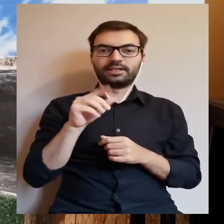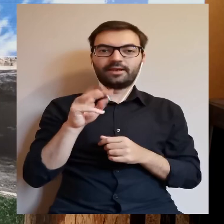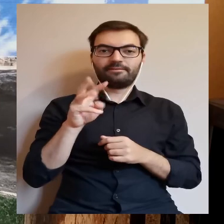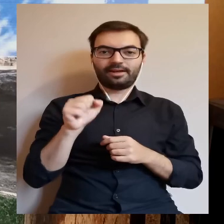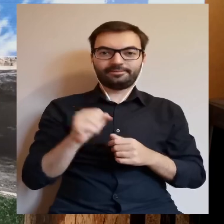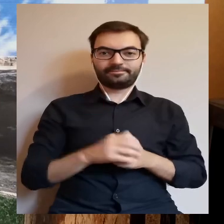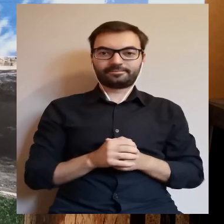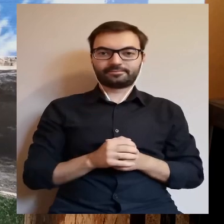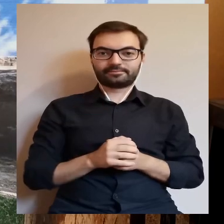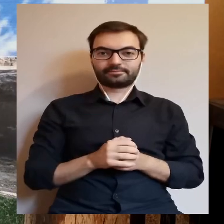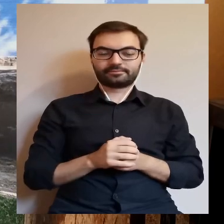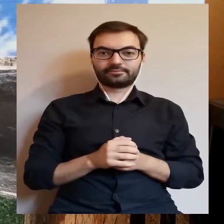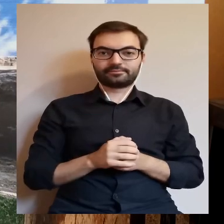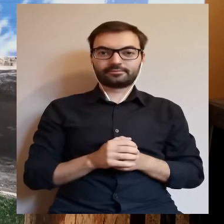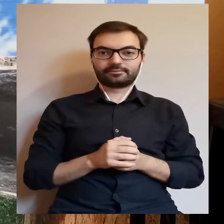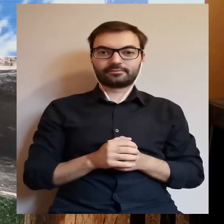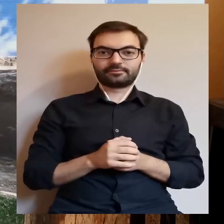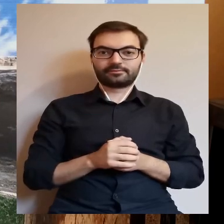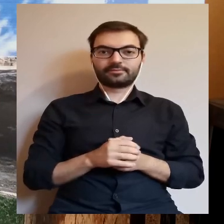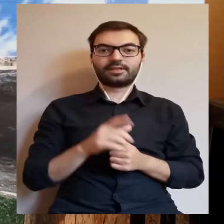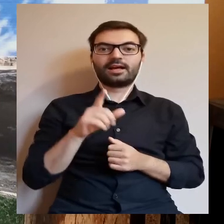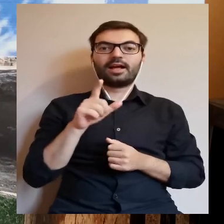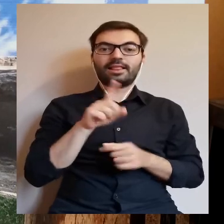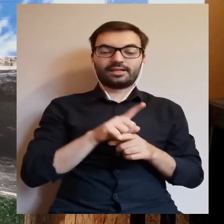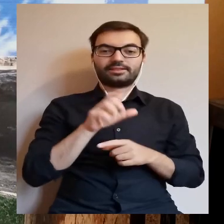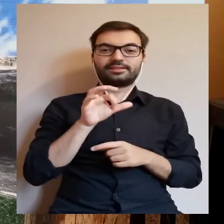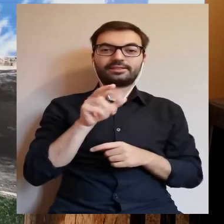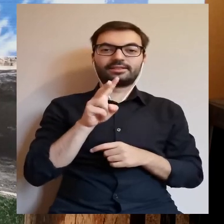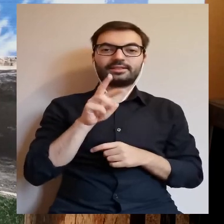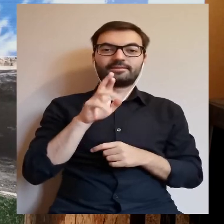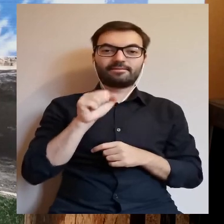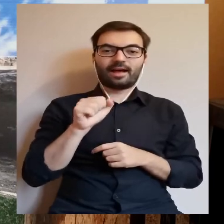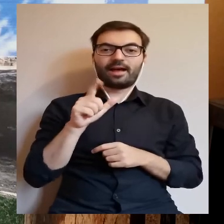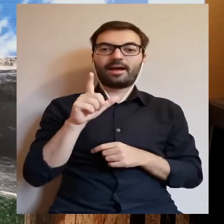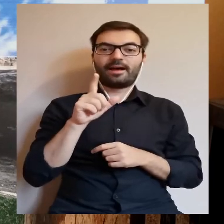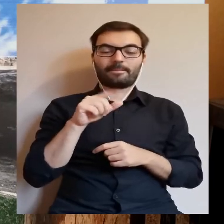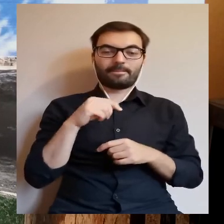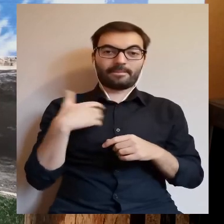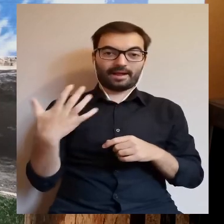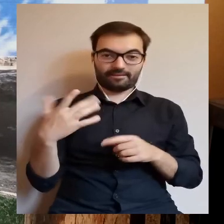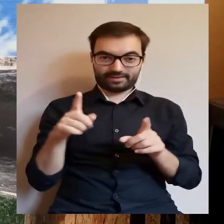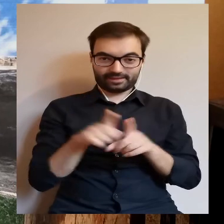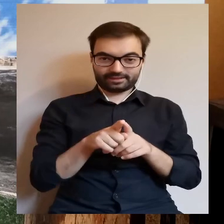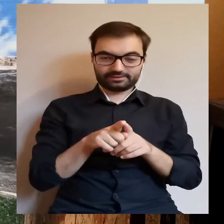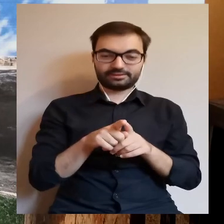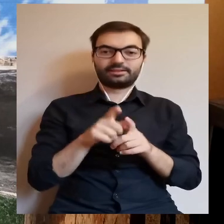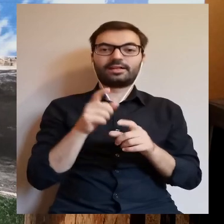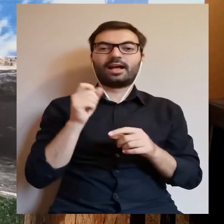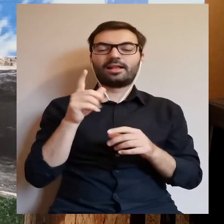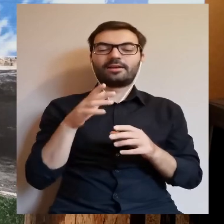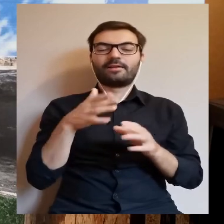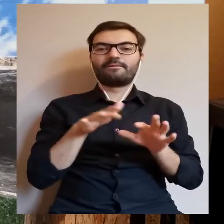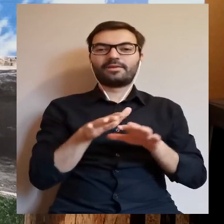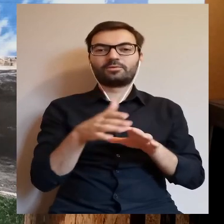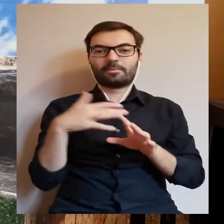Lewa. Oczywiście istnieje również Skrwa Prawa, ale ona znajduje się po drugiej stronie Wisły, bo